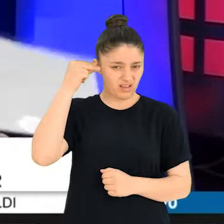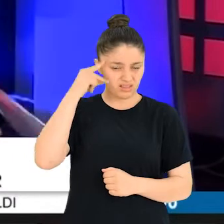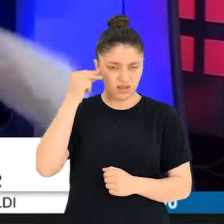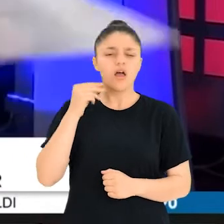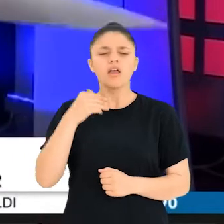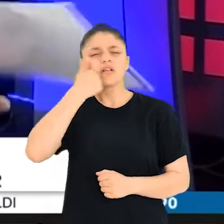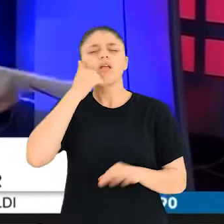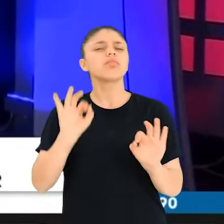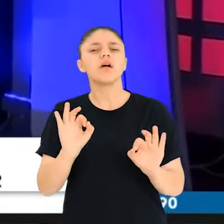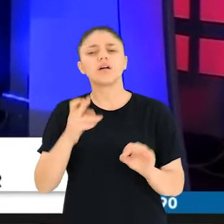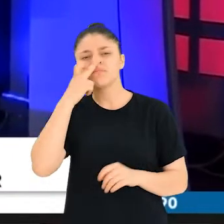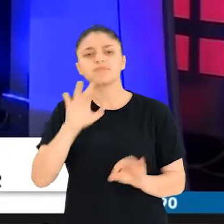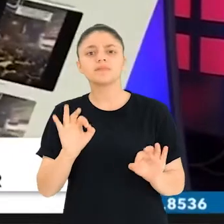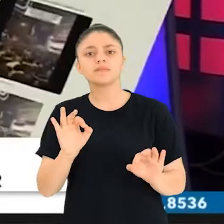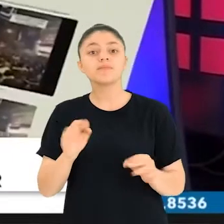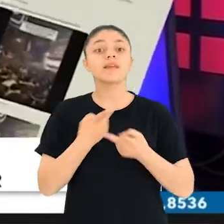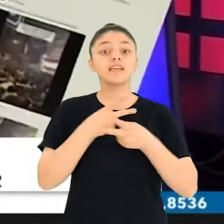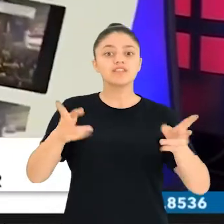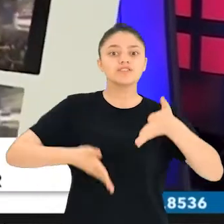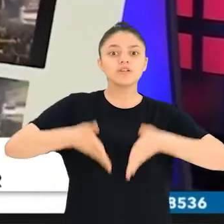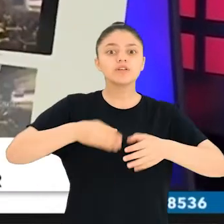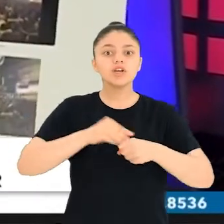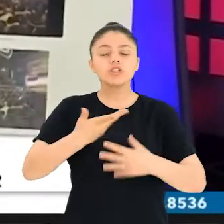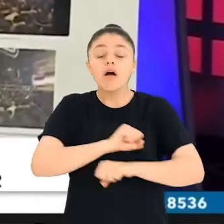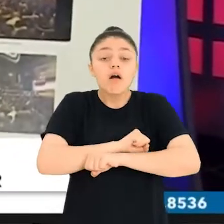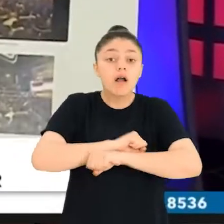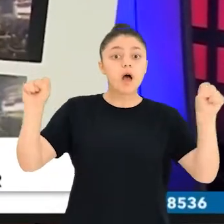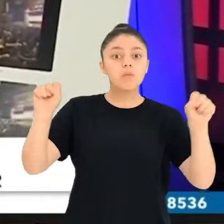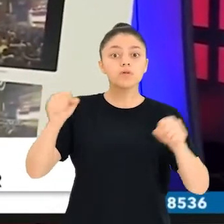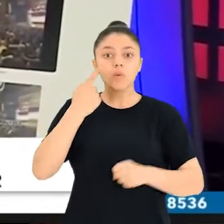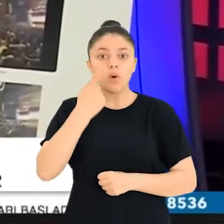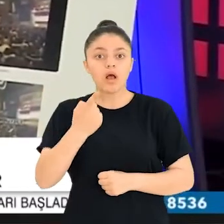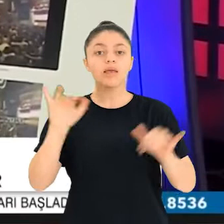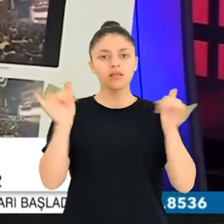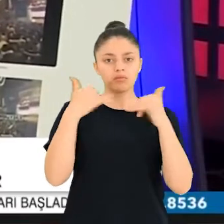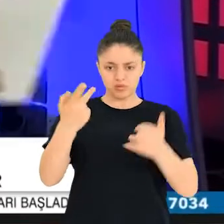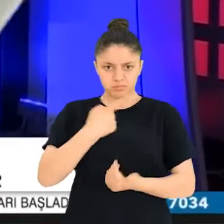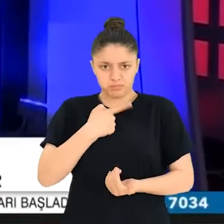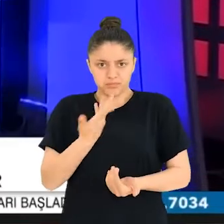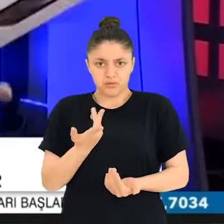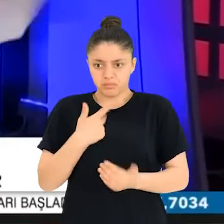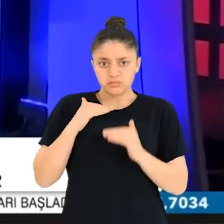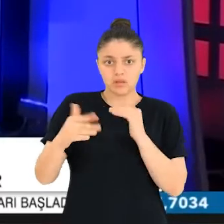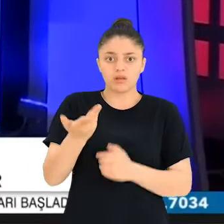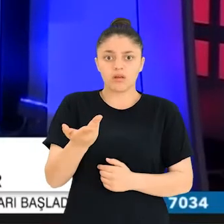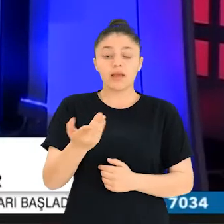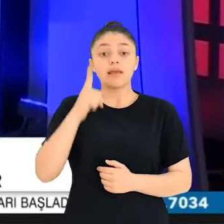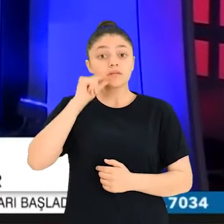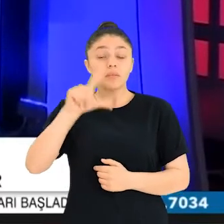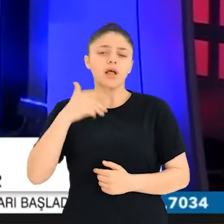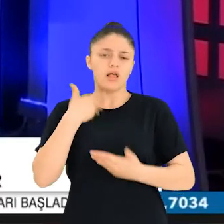sağlamak. Peki yalanları ne? Yalanlarını da söylüyor. İstiklal Caddesi'nde kıyamet kopuyor yılbaşı görüntüsü. Bizim vatandaşlarla. Aydınlanması açısından